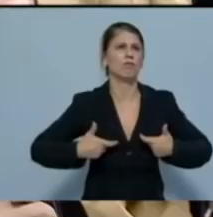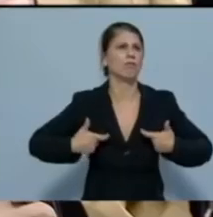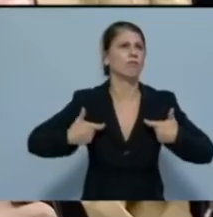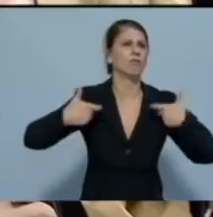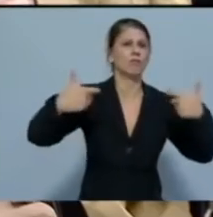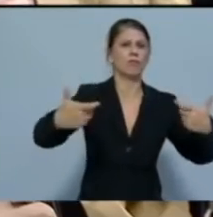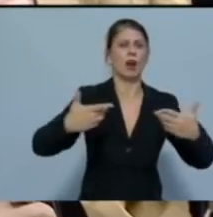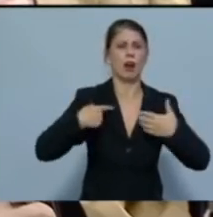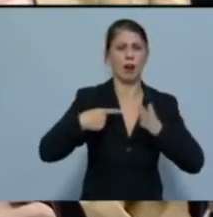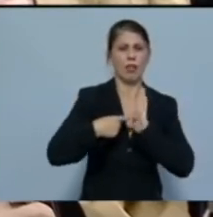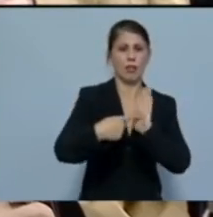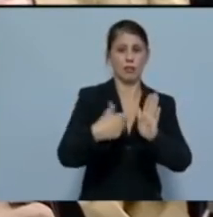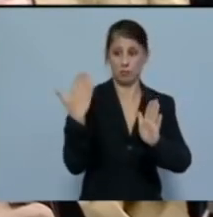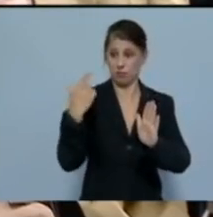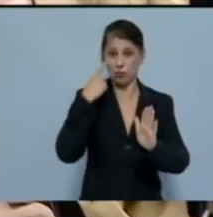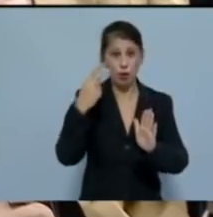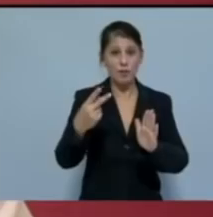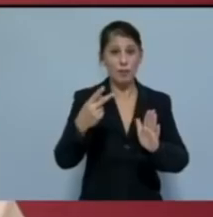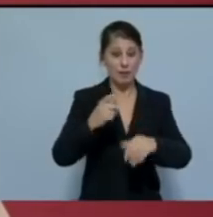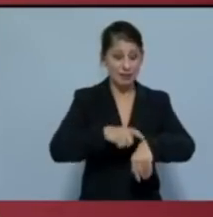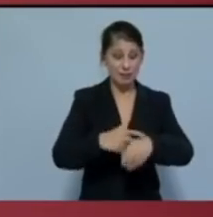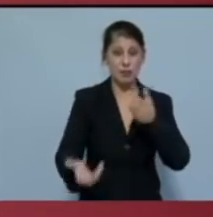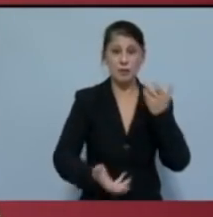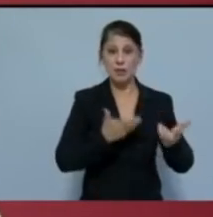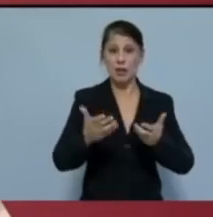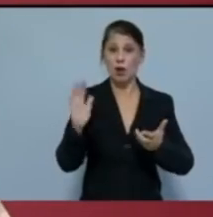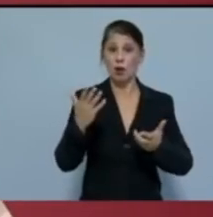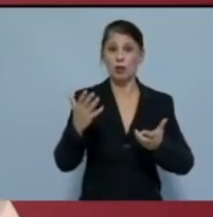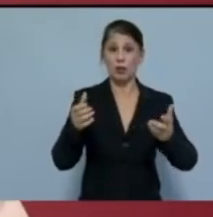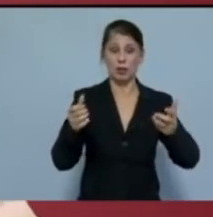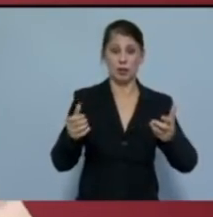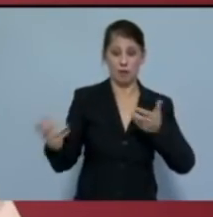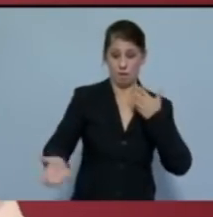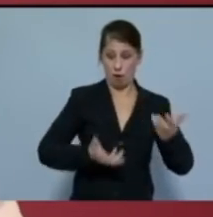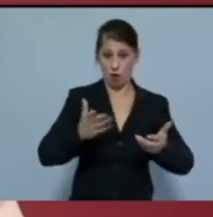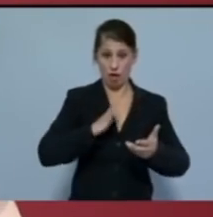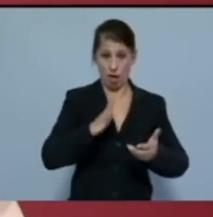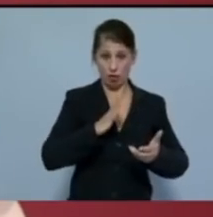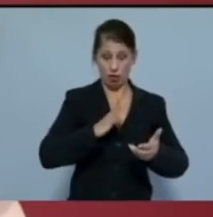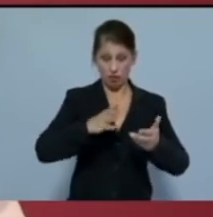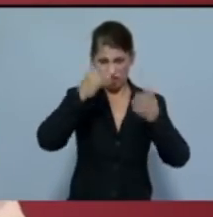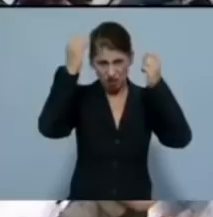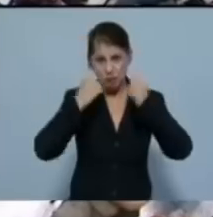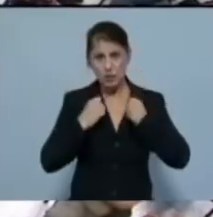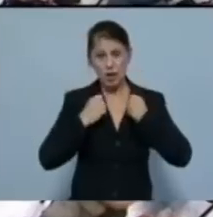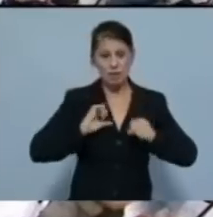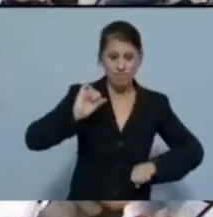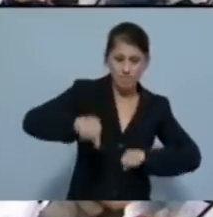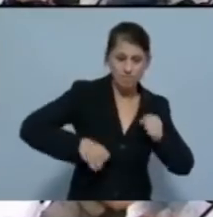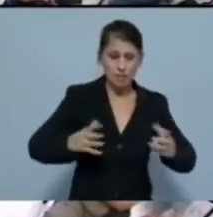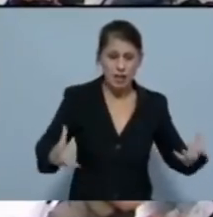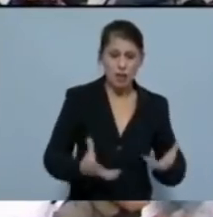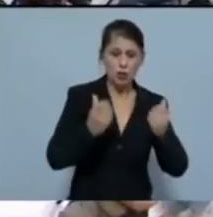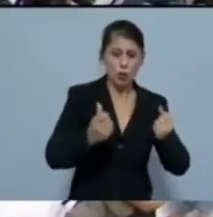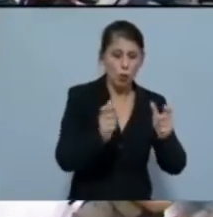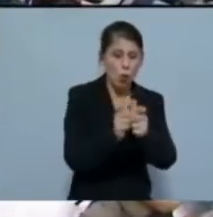πρόσφατα, την ώρα της πυρκαγιάς, όταν οι πυρόπληκτοι έδιναν τη μάχη για να σώσουν χωριά